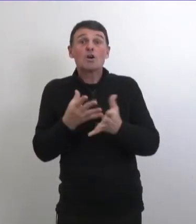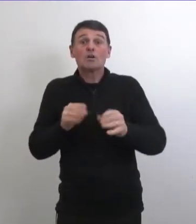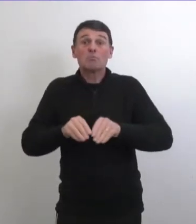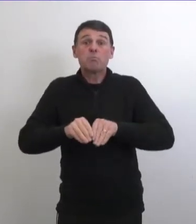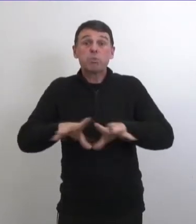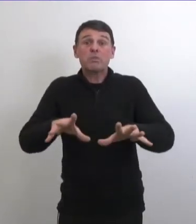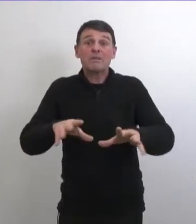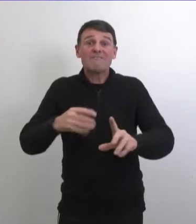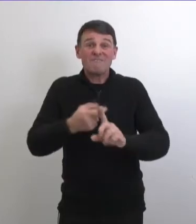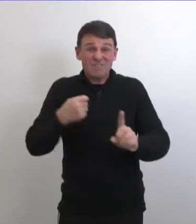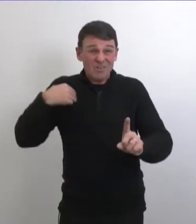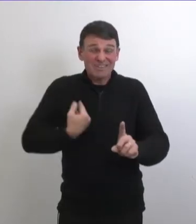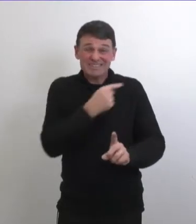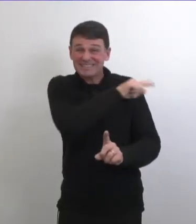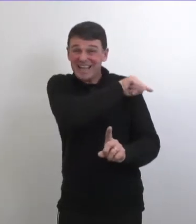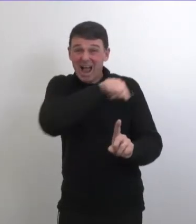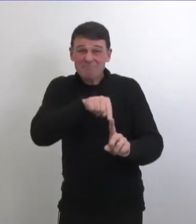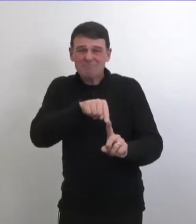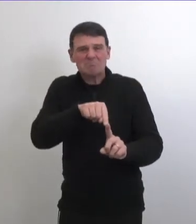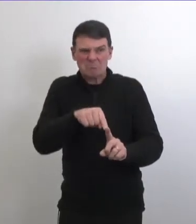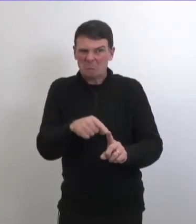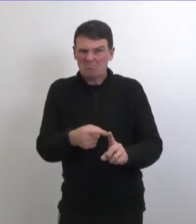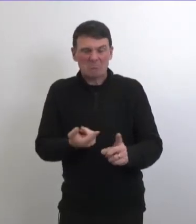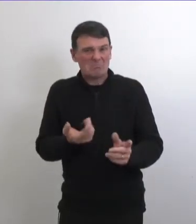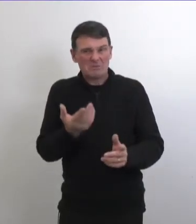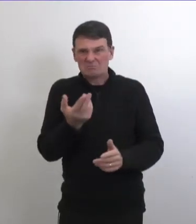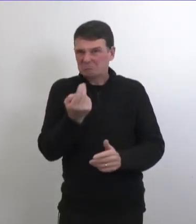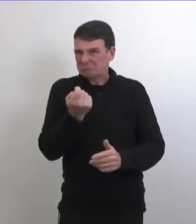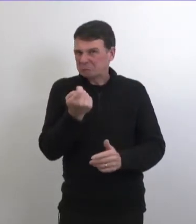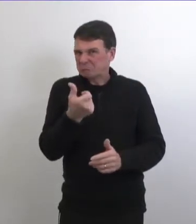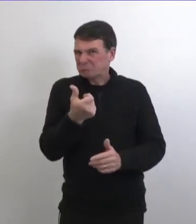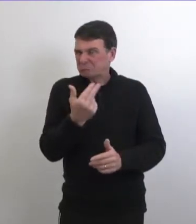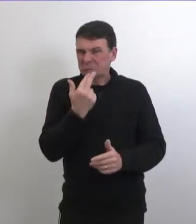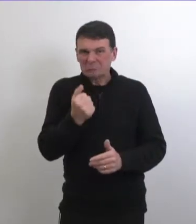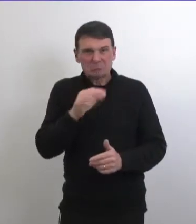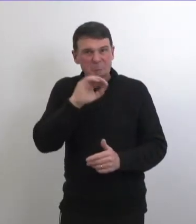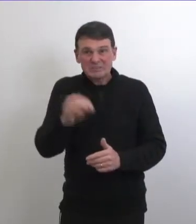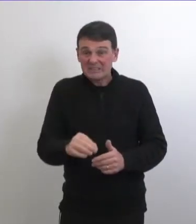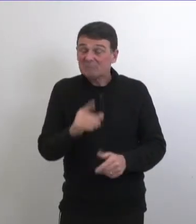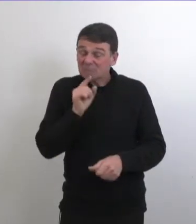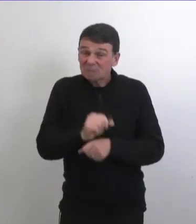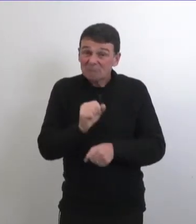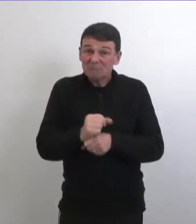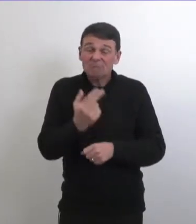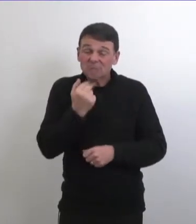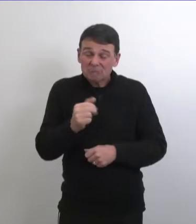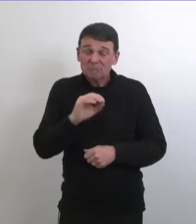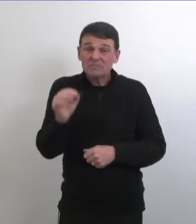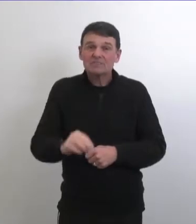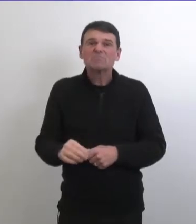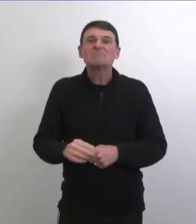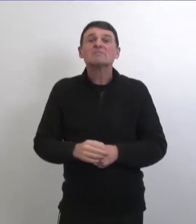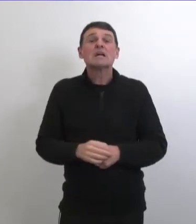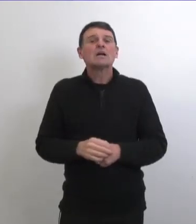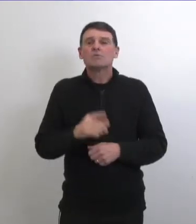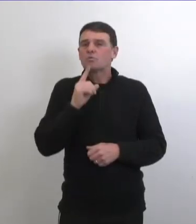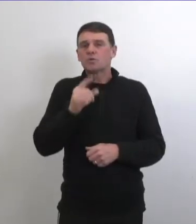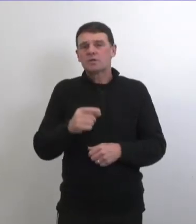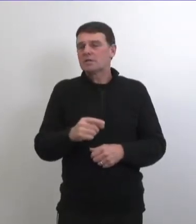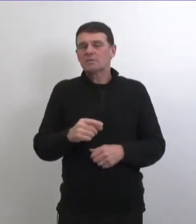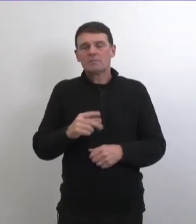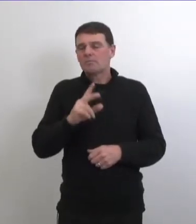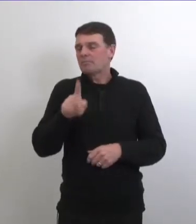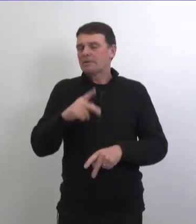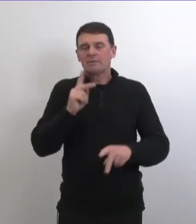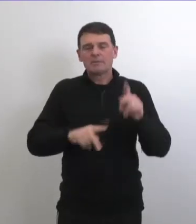voit que les déplacements n'ont pas encore beaucoup de répercussions sur la transmission au manitoba ça n'est pas la source de cas il ya très peu de gens qui